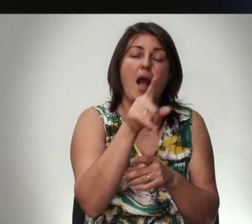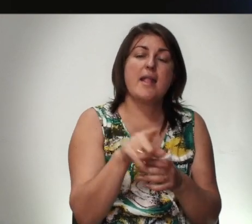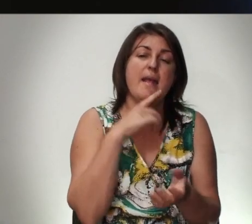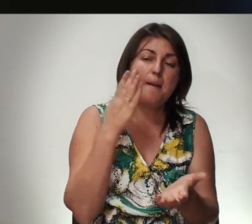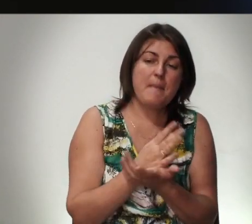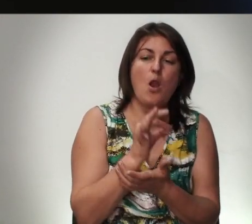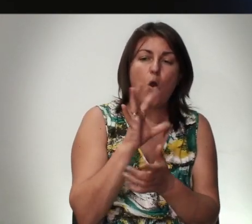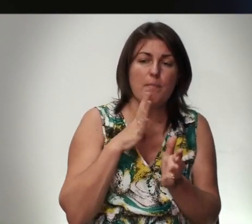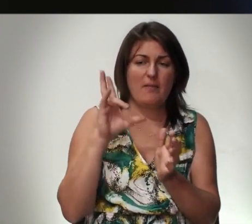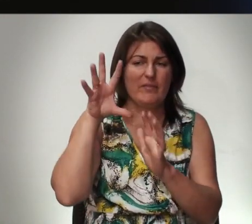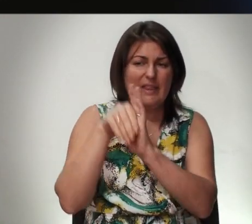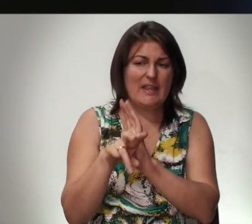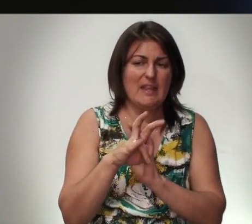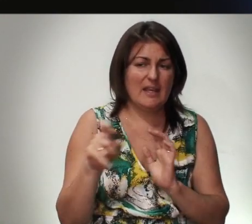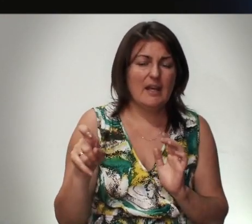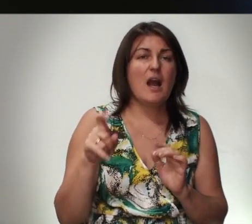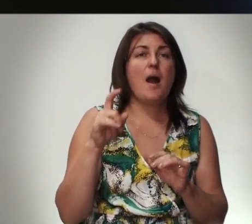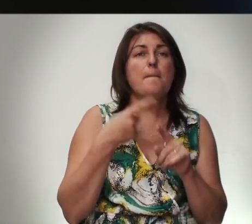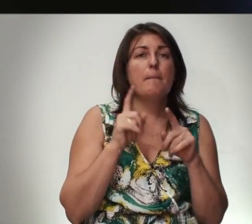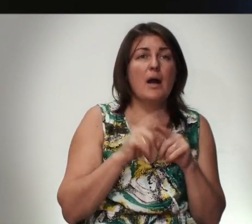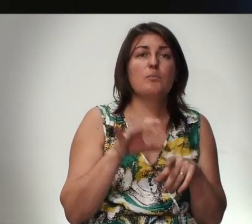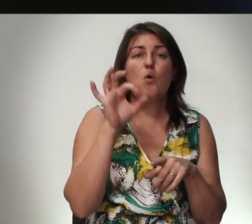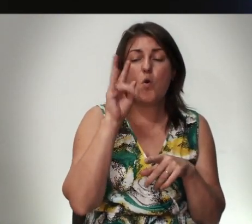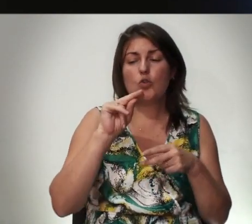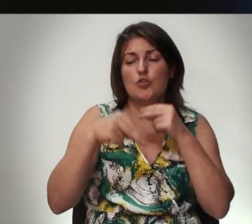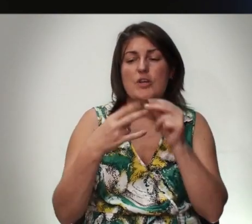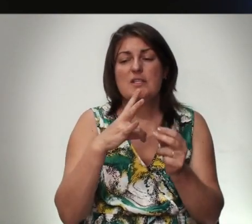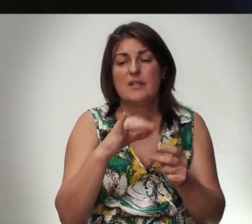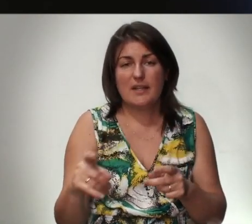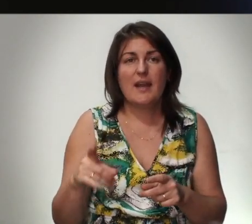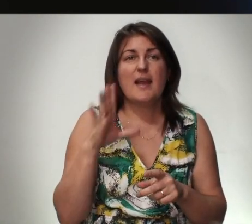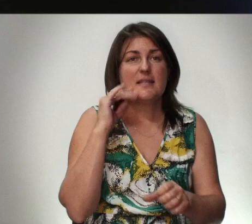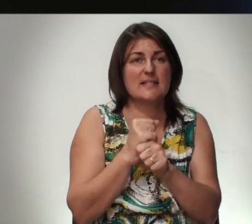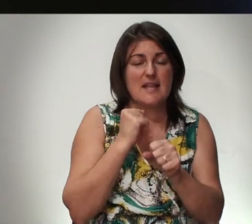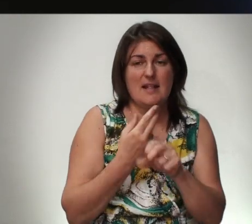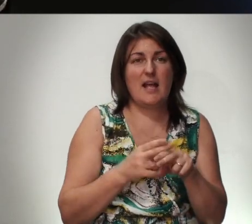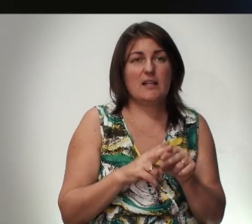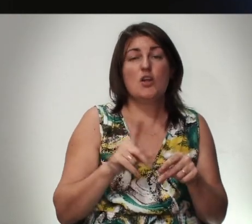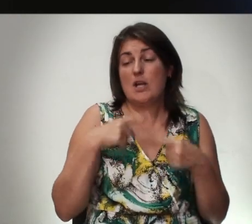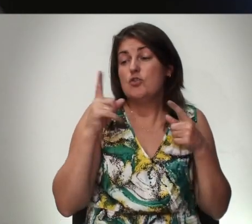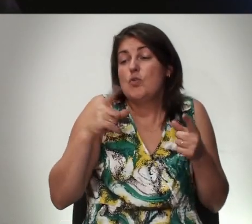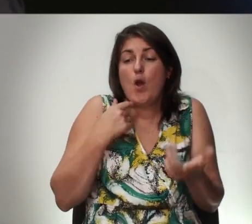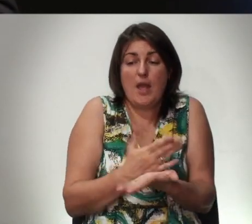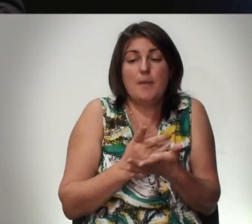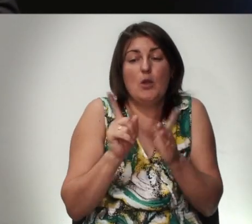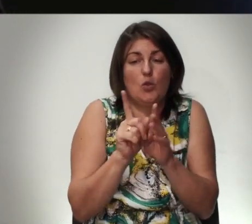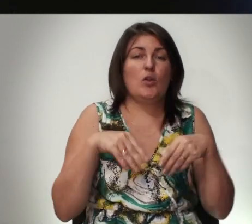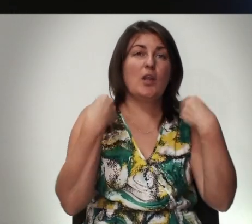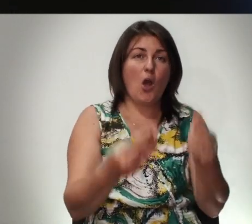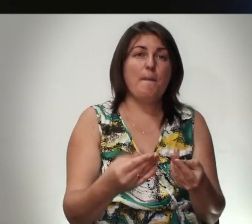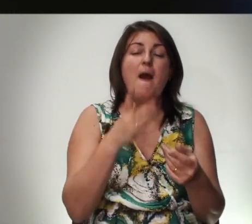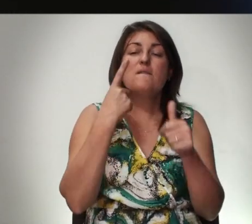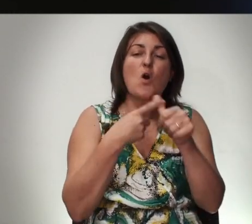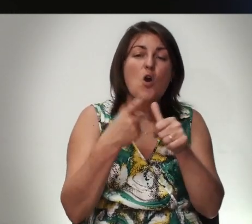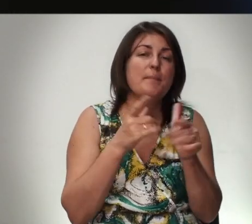Имели Он Был В них И Поэтому Он Через Них И Сделал Это Сказал Что Имеем То Даем Во